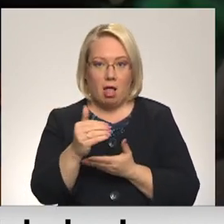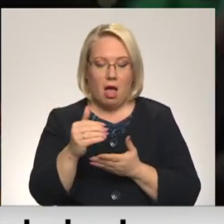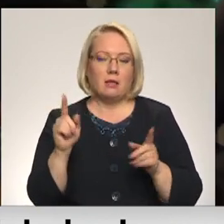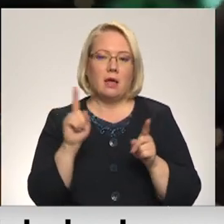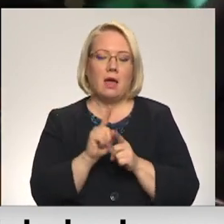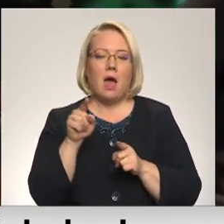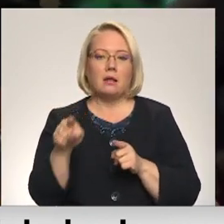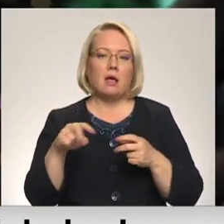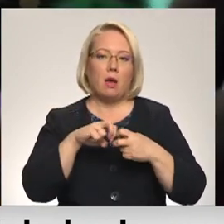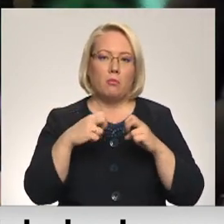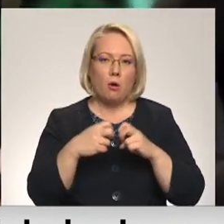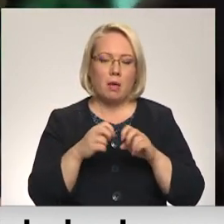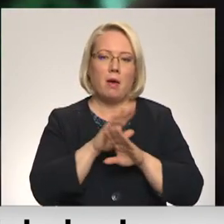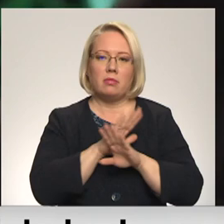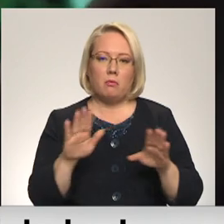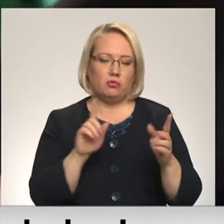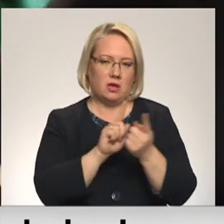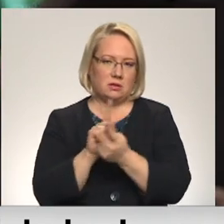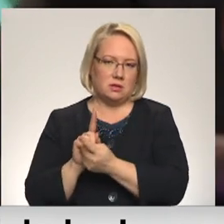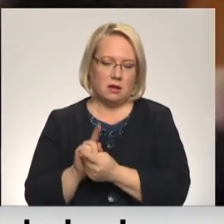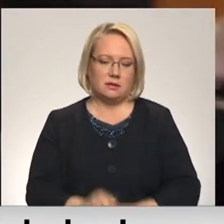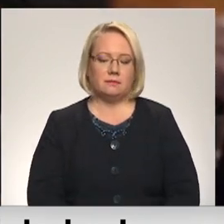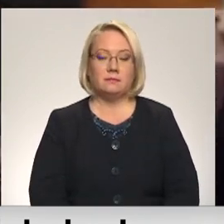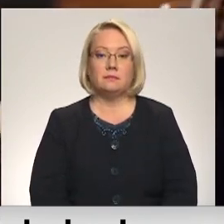problēmām turpmāk nebūšot jāsaskars.